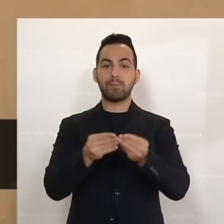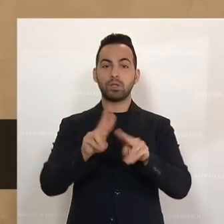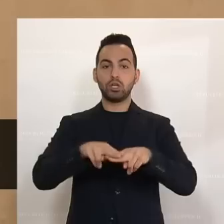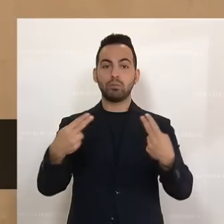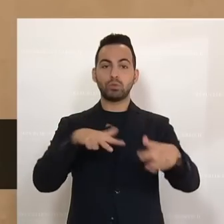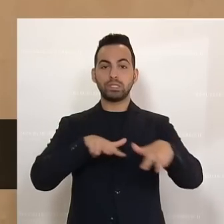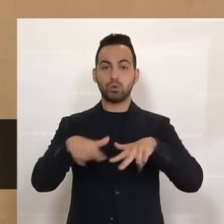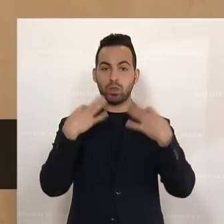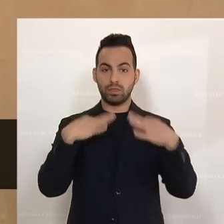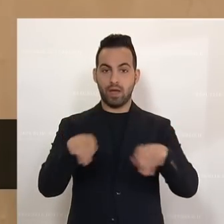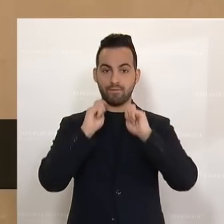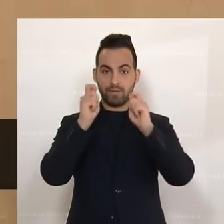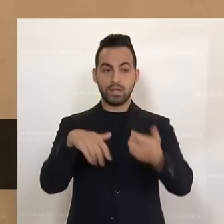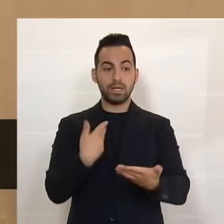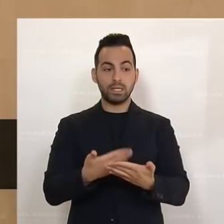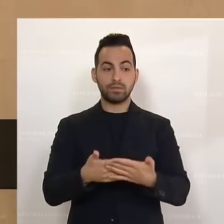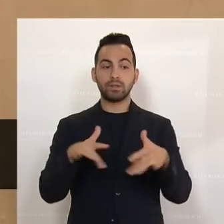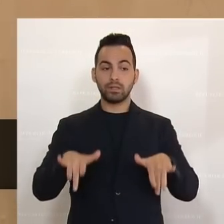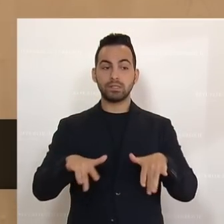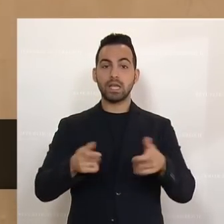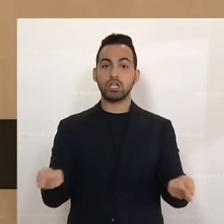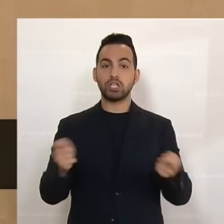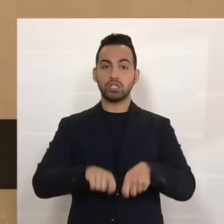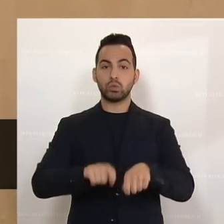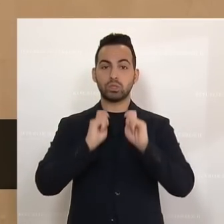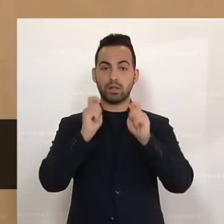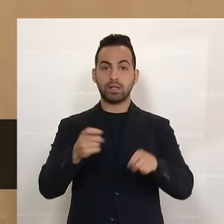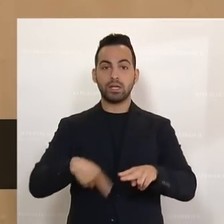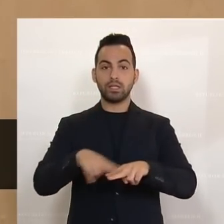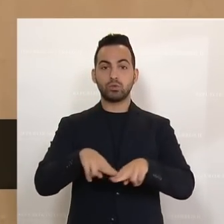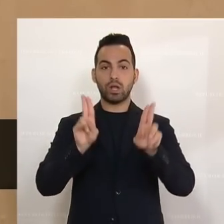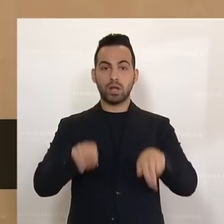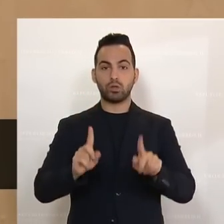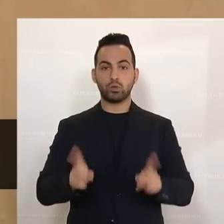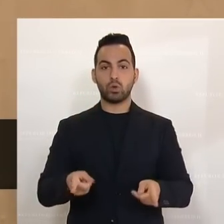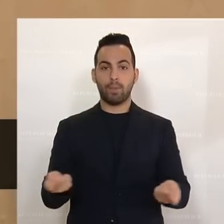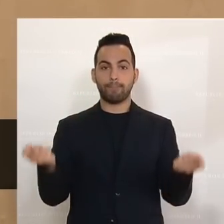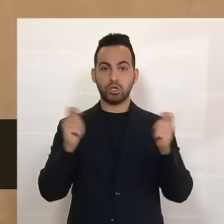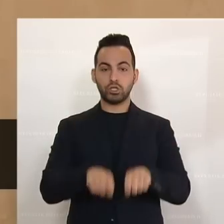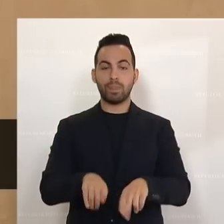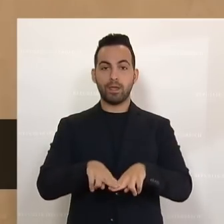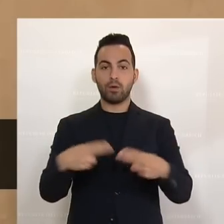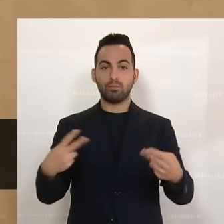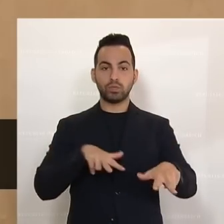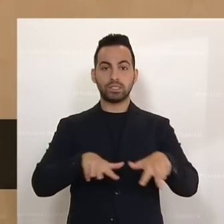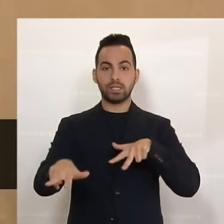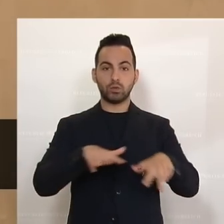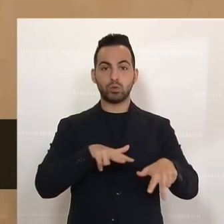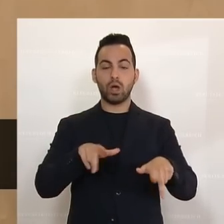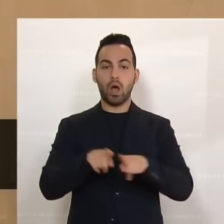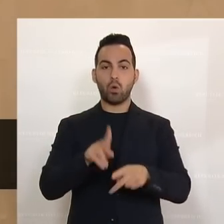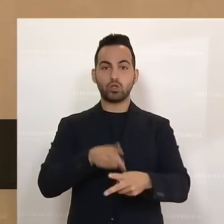einbringen und stelle daher den folgenden Entschließungsantrag der Nationalratswolle beschließen. Der Bundesregierung und den